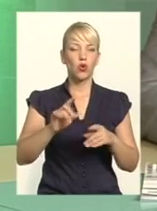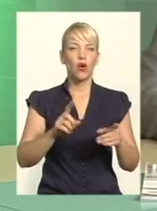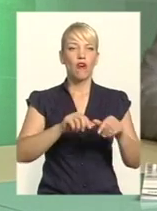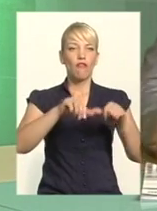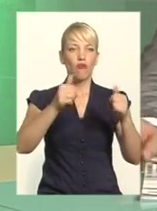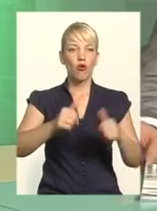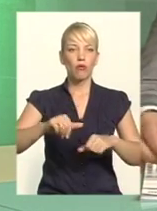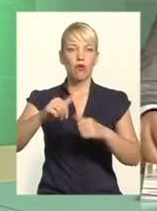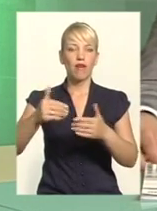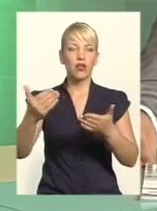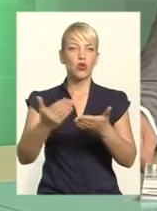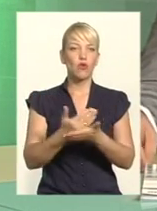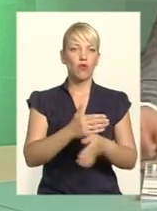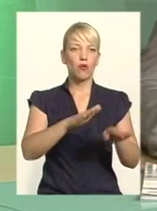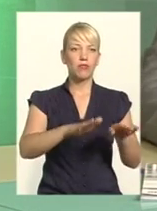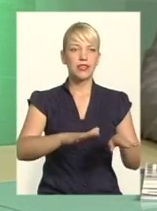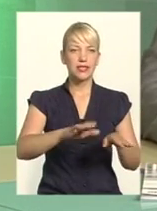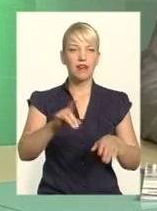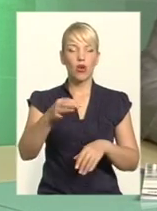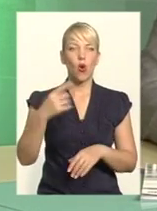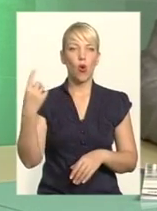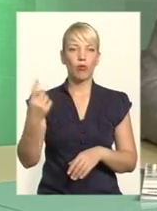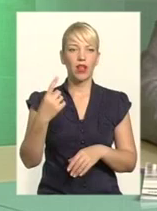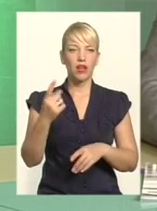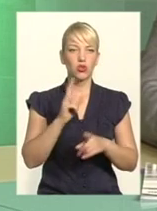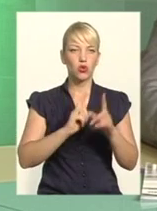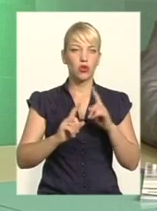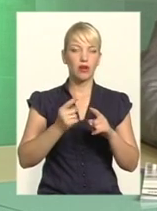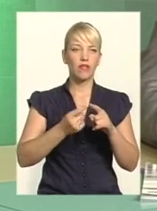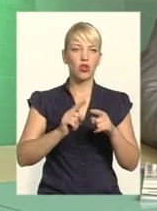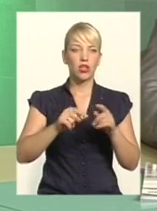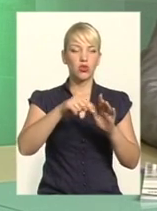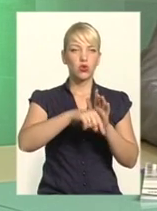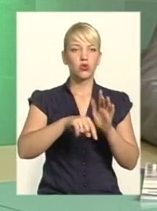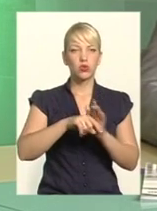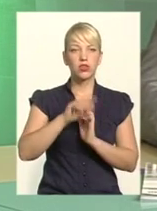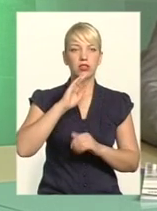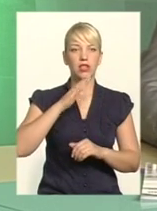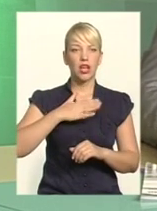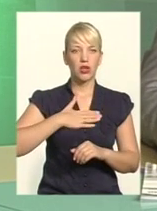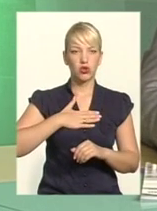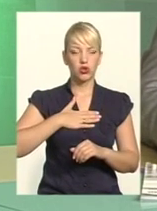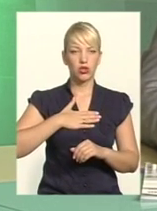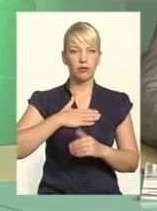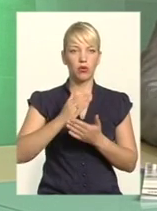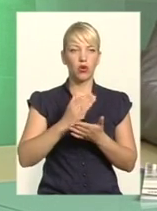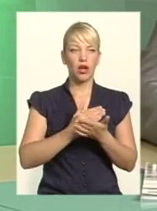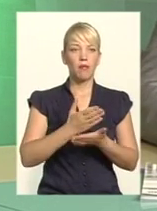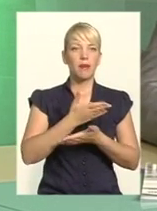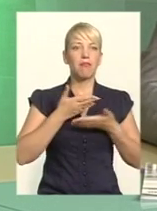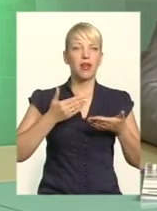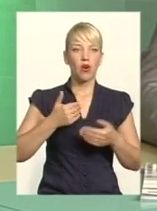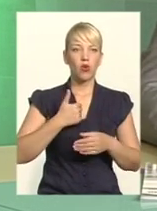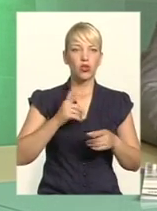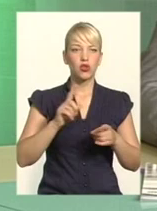місцевих рад. Відповідь дуже проста. І вона стосується теми нашої програми. Ми хочемо, щоб в обласну раду прийшли